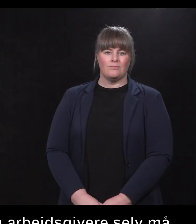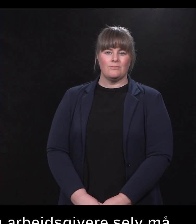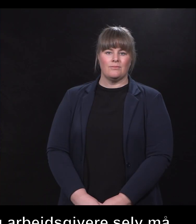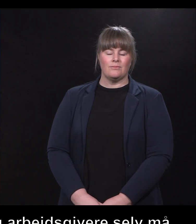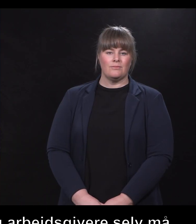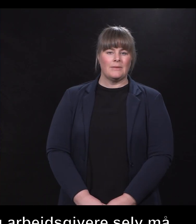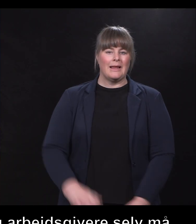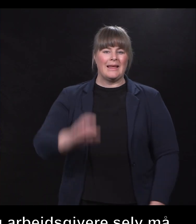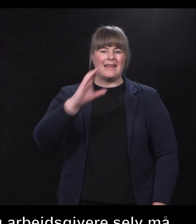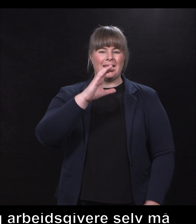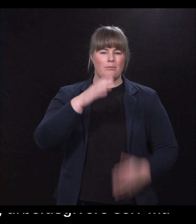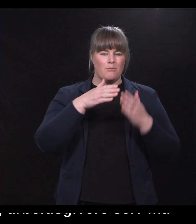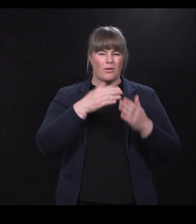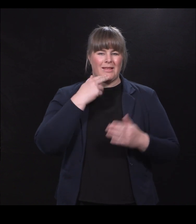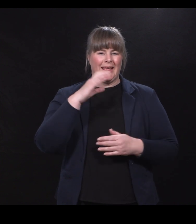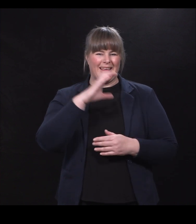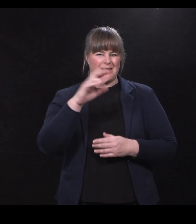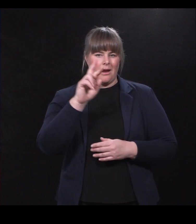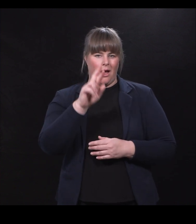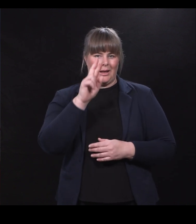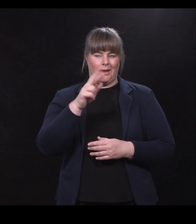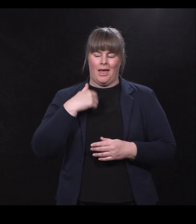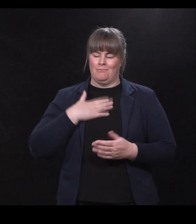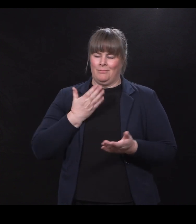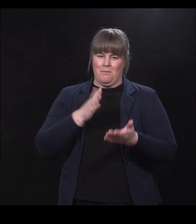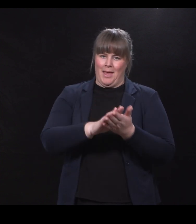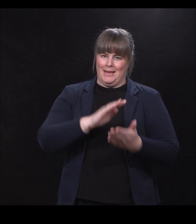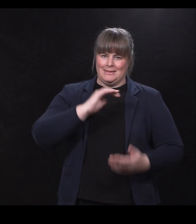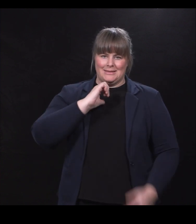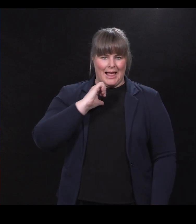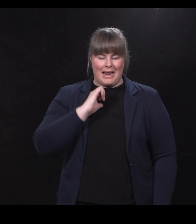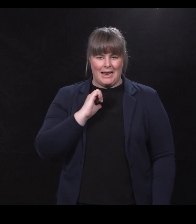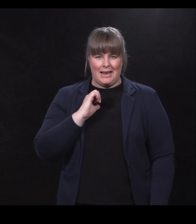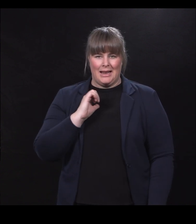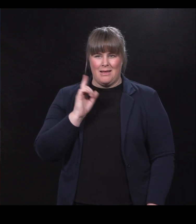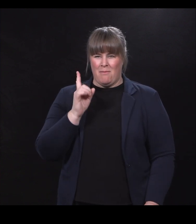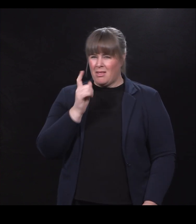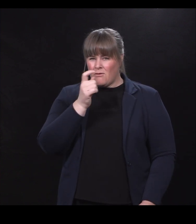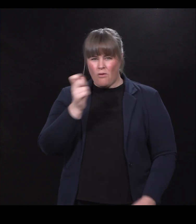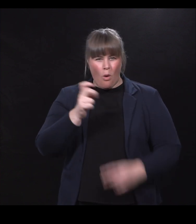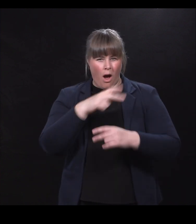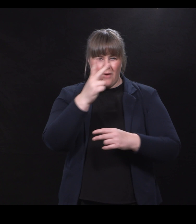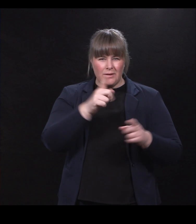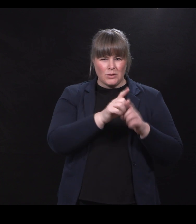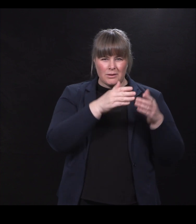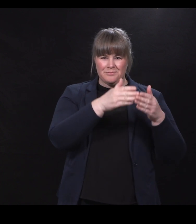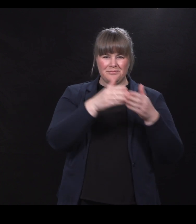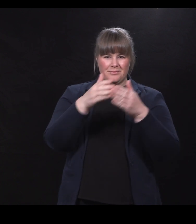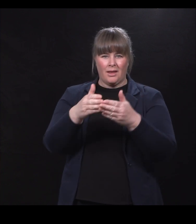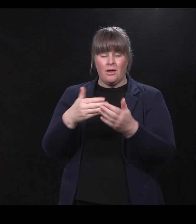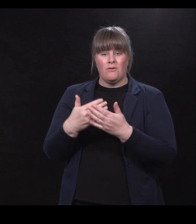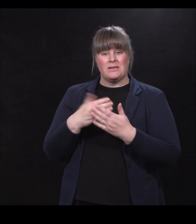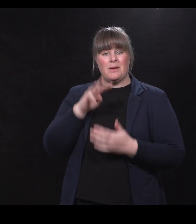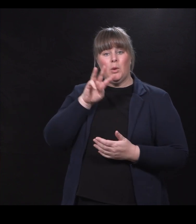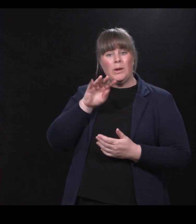Kristian Raddik er jo, altså jeg skulle gjerne vært med Kristian Raddik selv, men det er ikke så mange Kristian Raddikker da, og sånn som Windjammer kunne